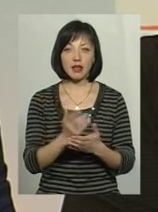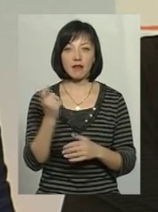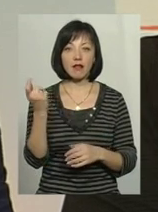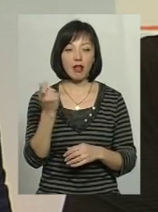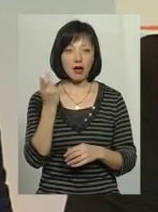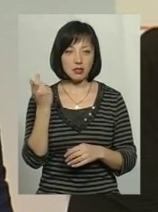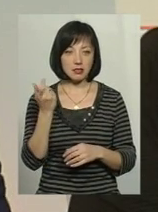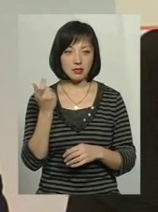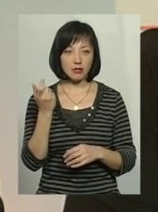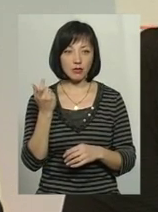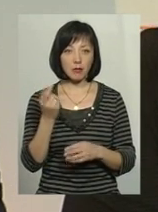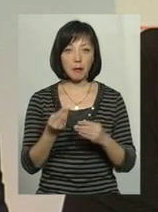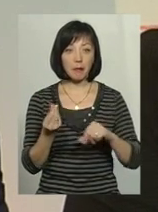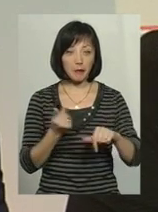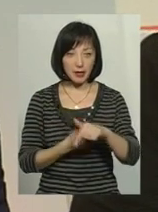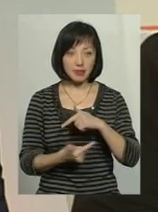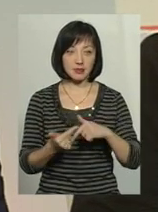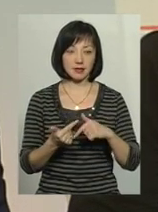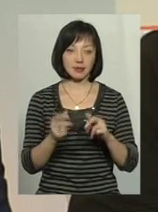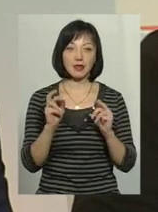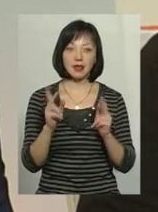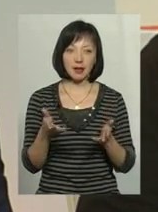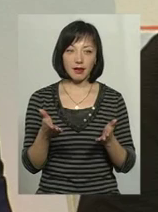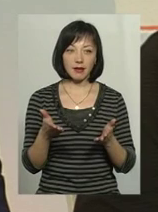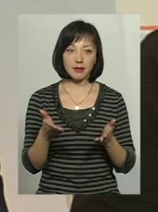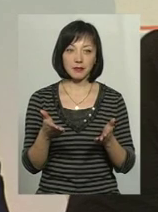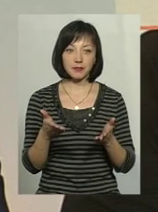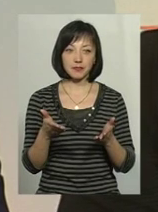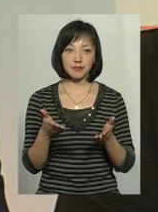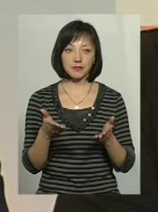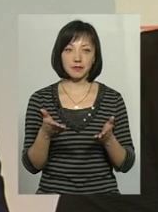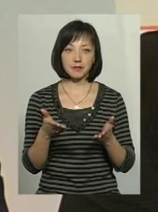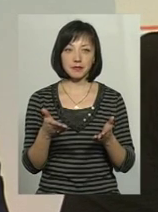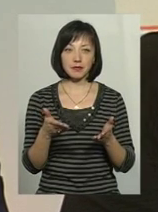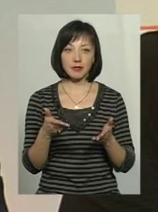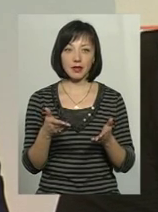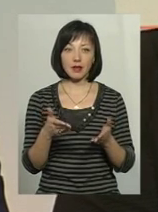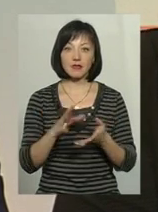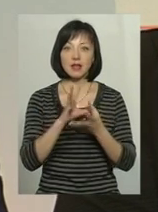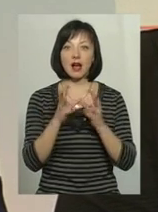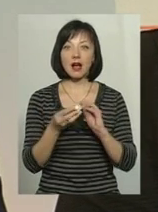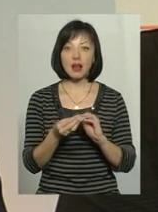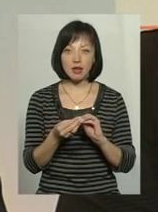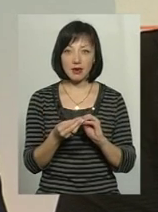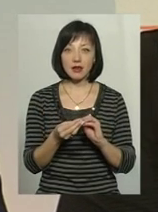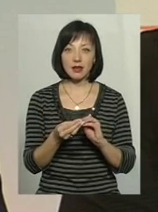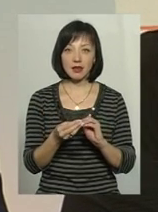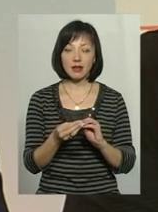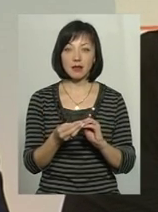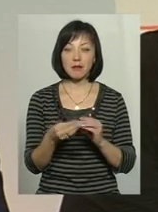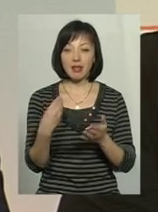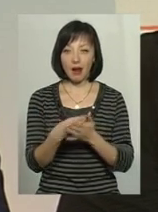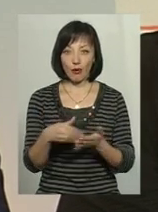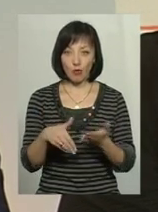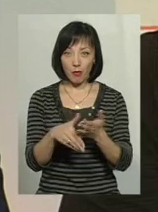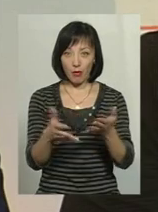бізнесу, як це, яким чином він на біржу поставився. І от